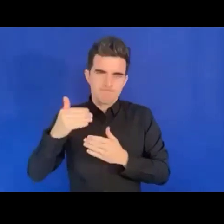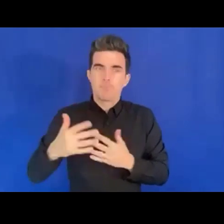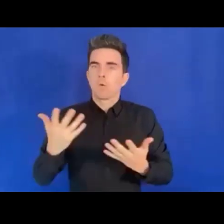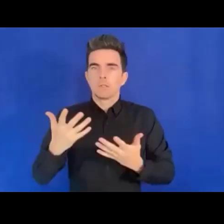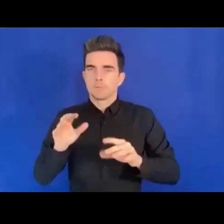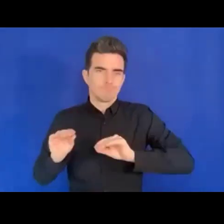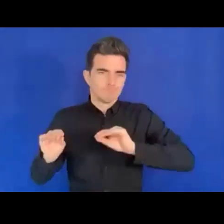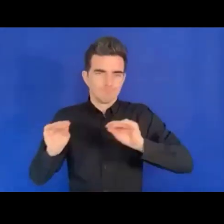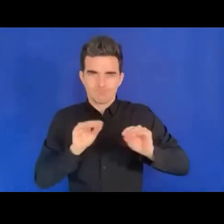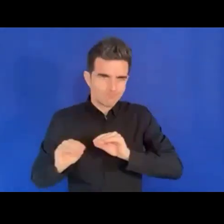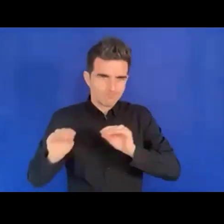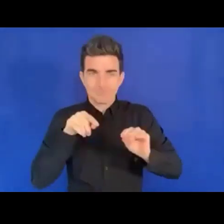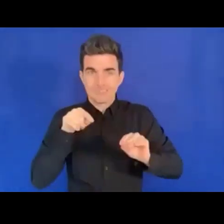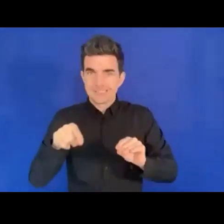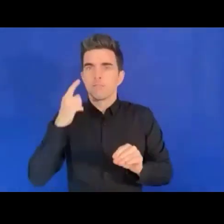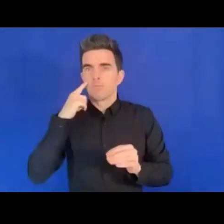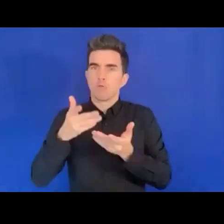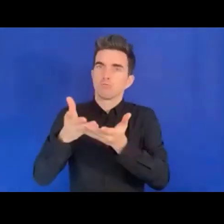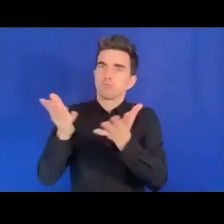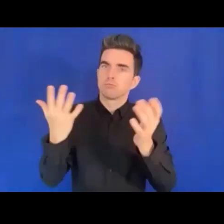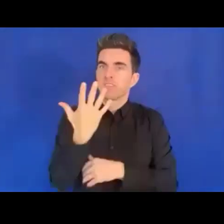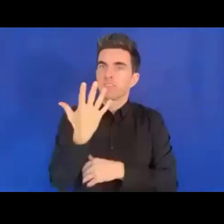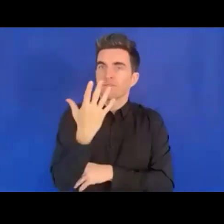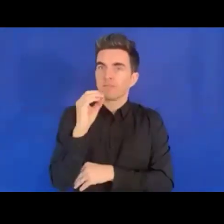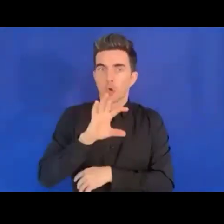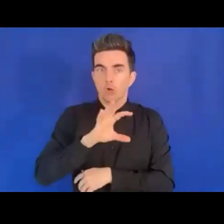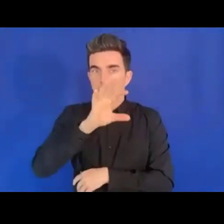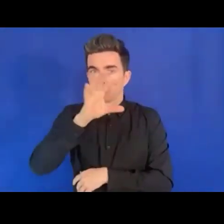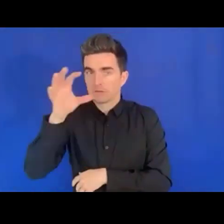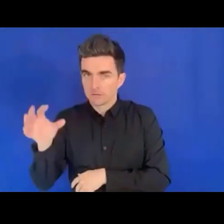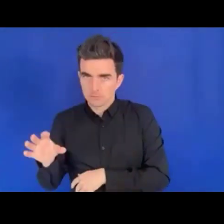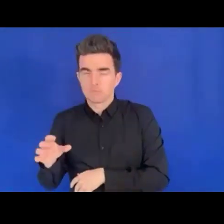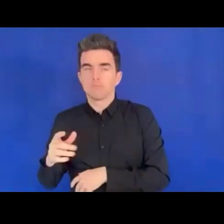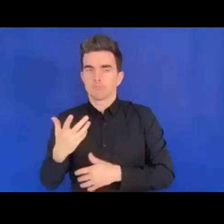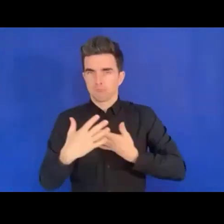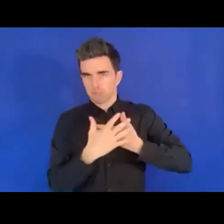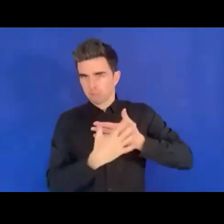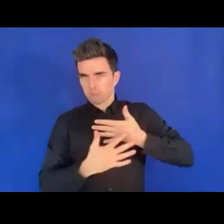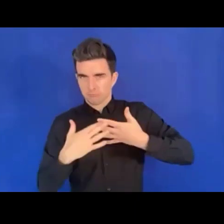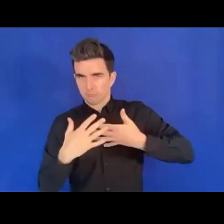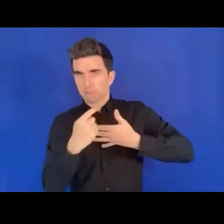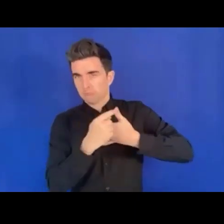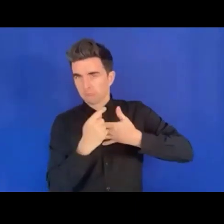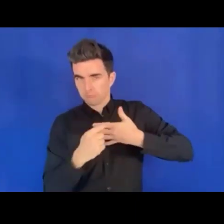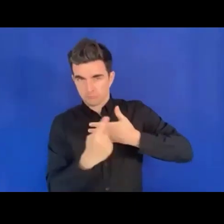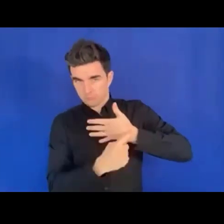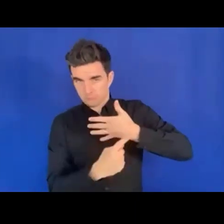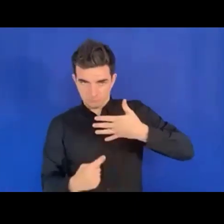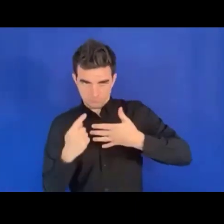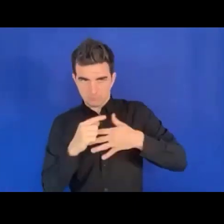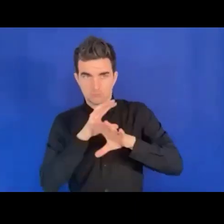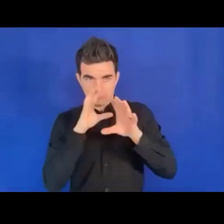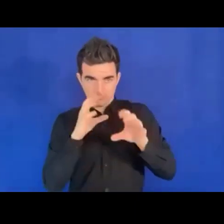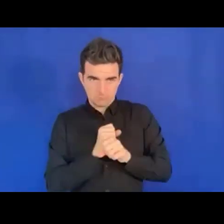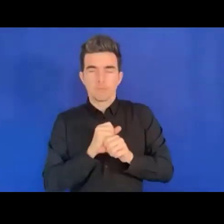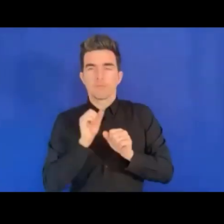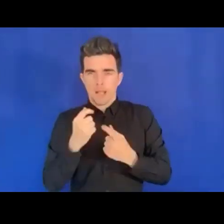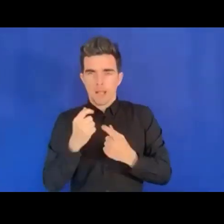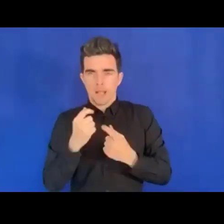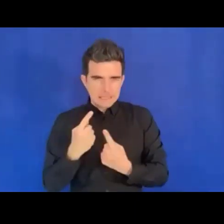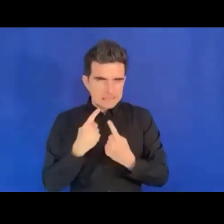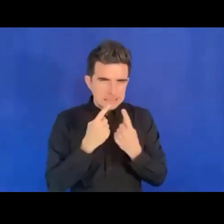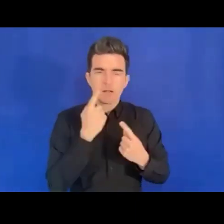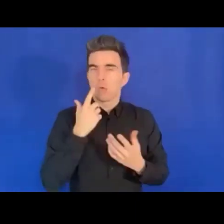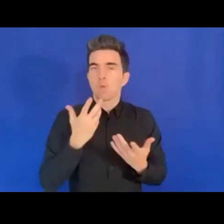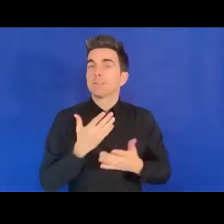travaillera également dans le cadre de ce tableau de bord. Et c'est quelque chose qui me réjouit davantage. Mais